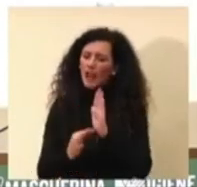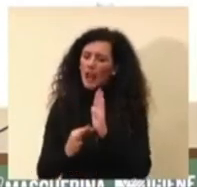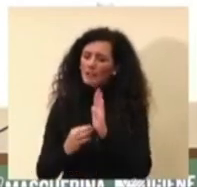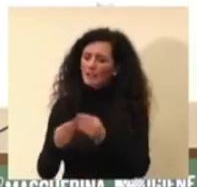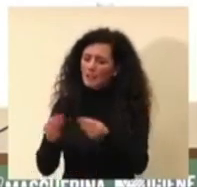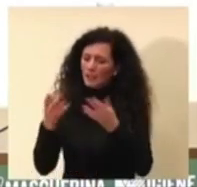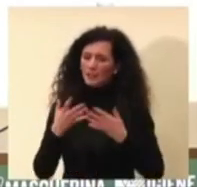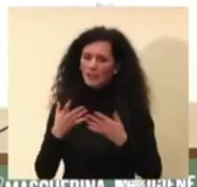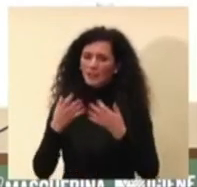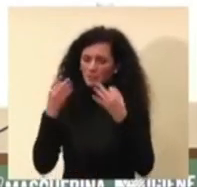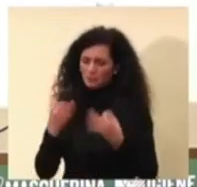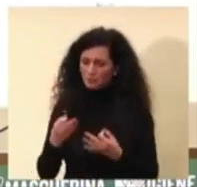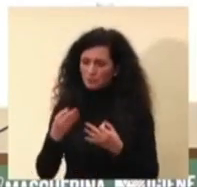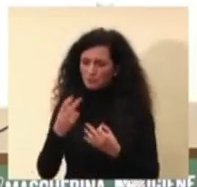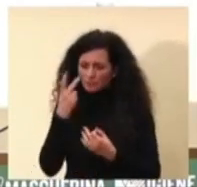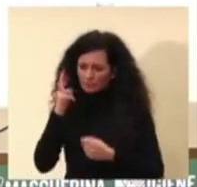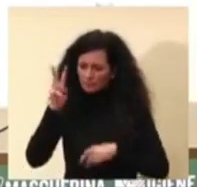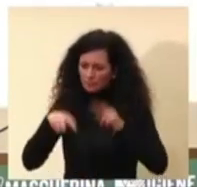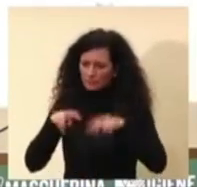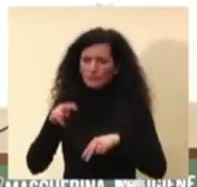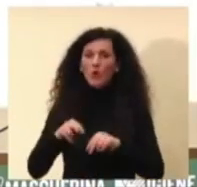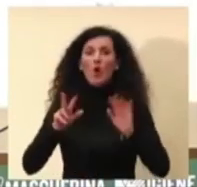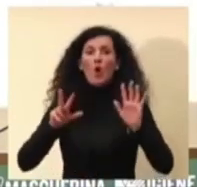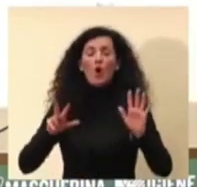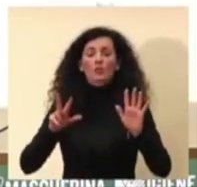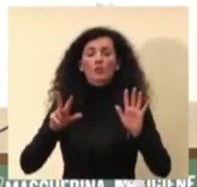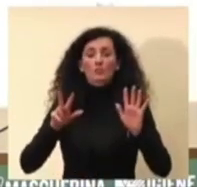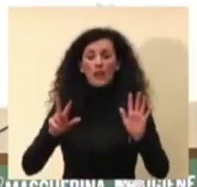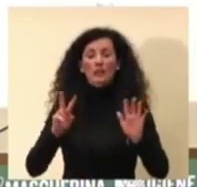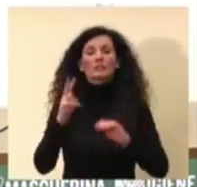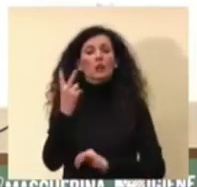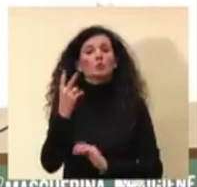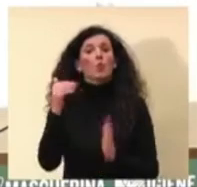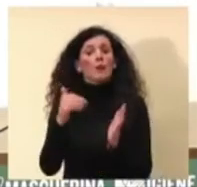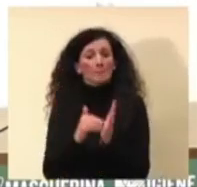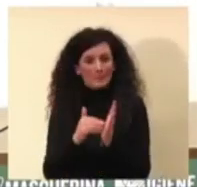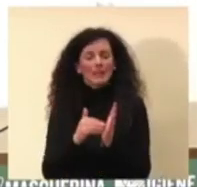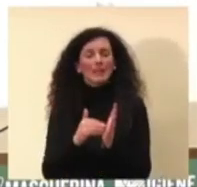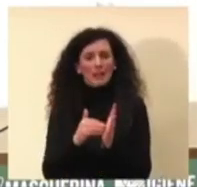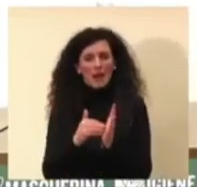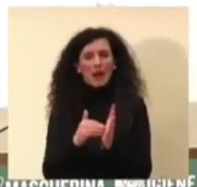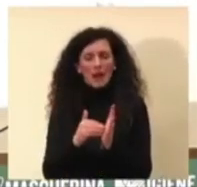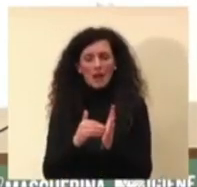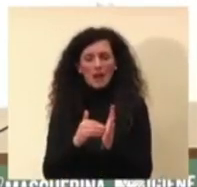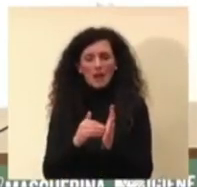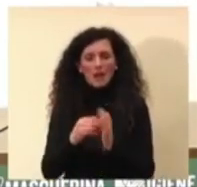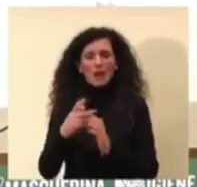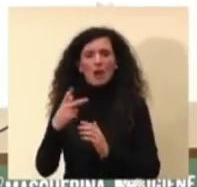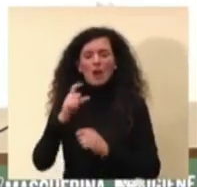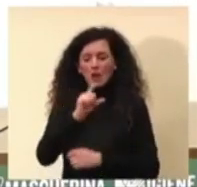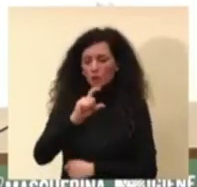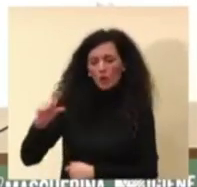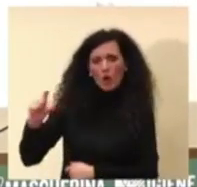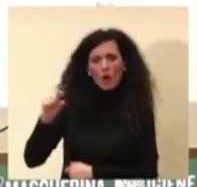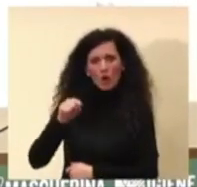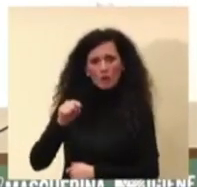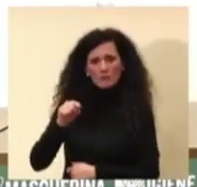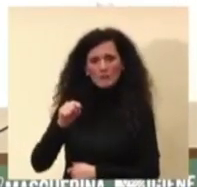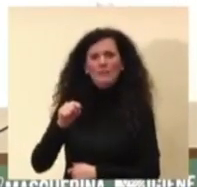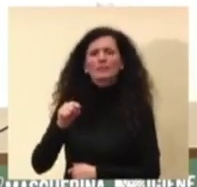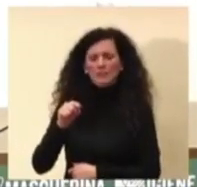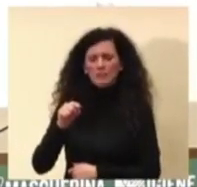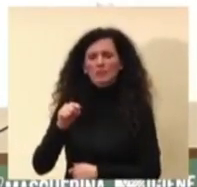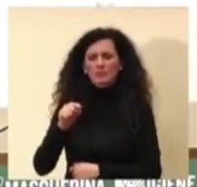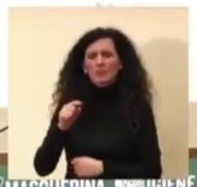somministrate più di 82 mila dosi di nuovo in linea in